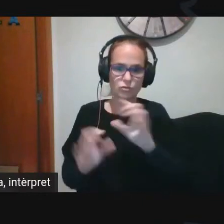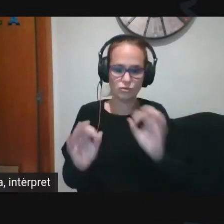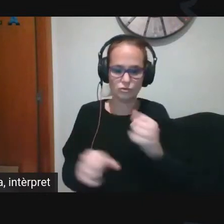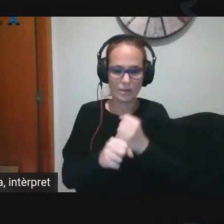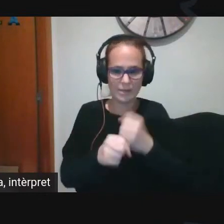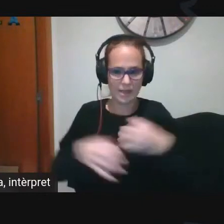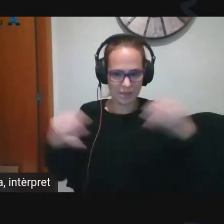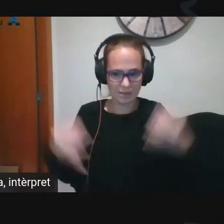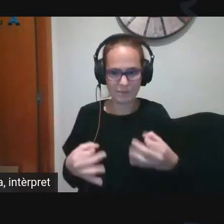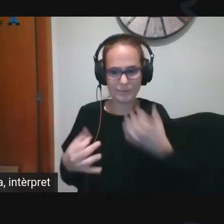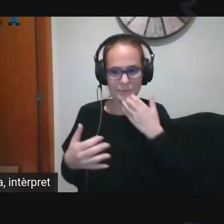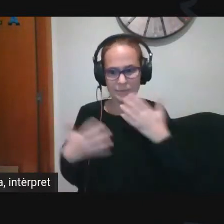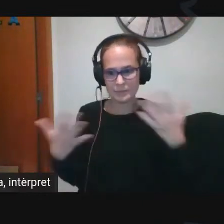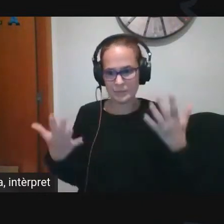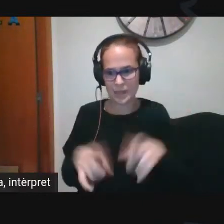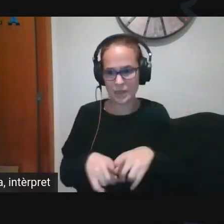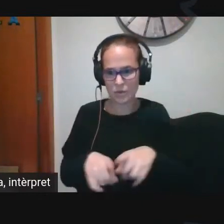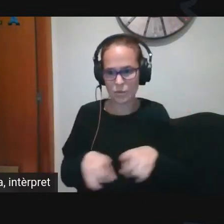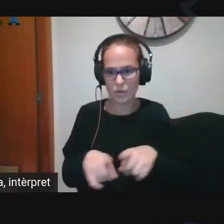com són